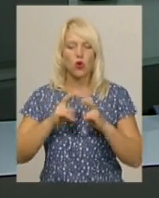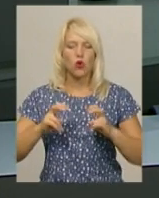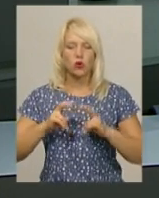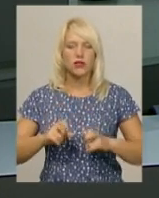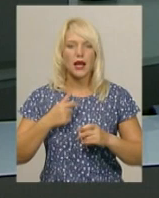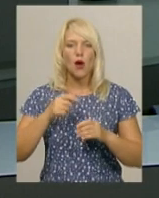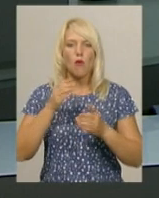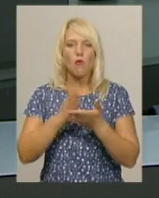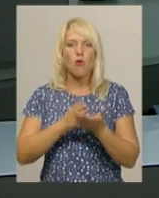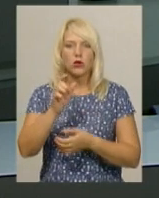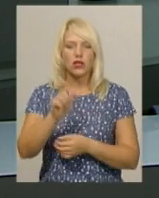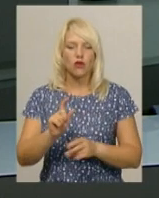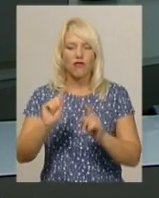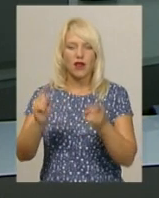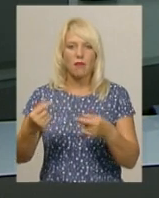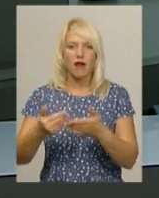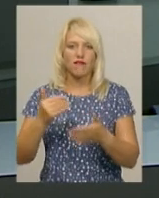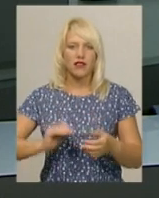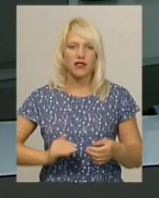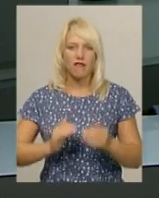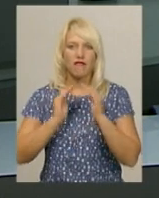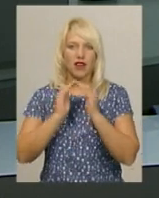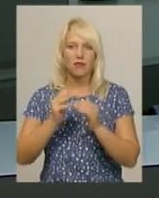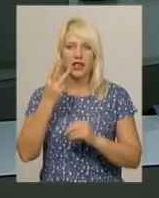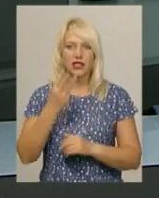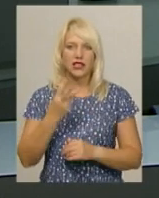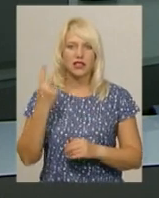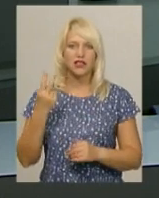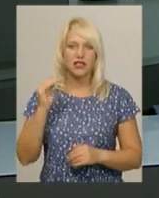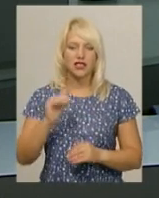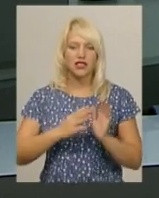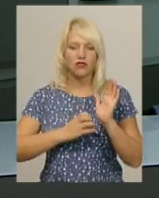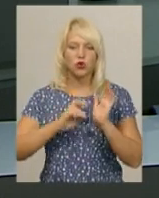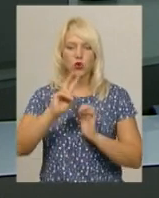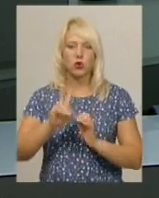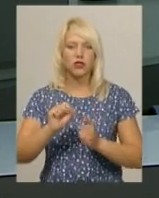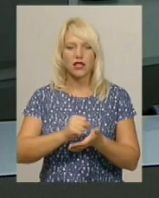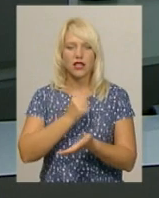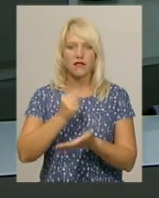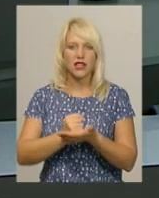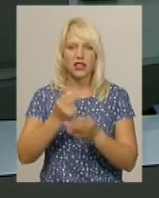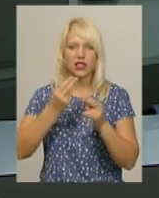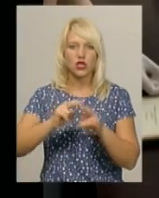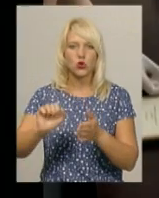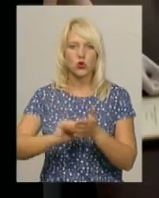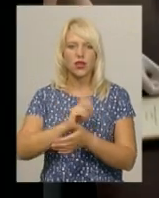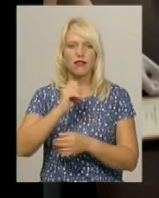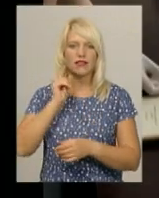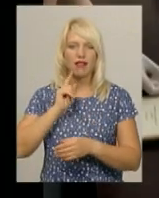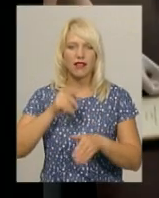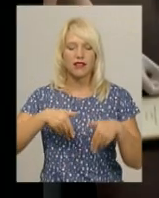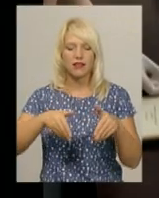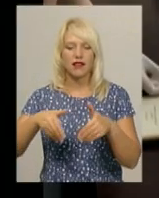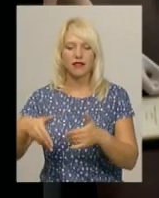від представника одного з фермерських господарств 32 900 доларів за затвердження технічної документації на земельні ділянки